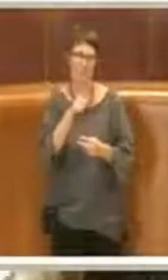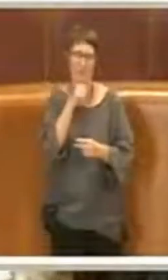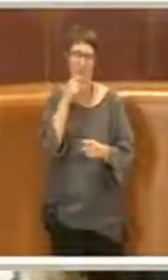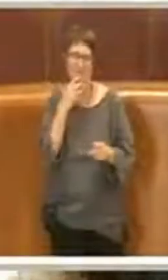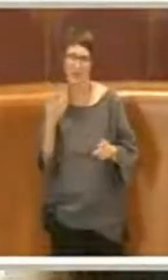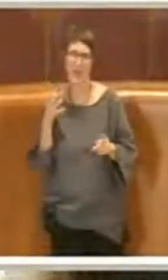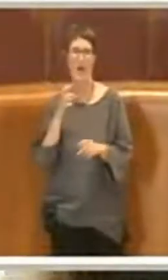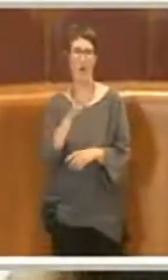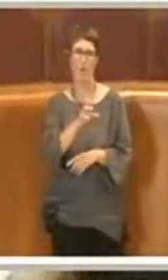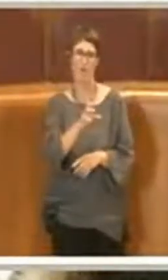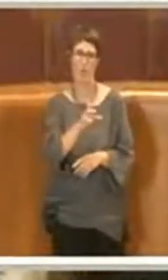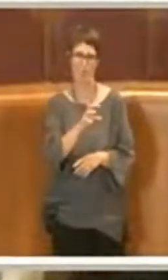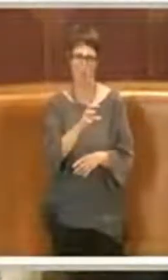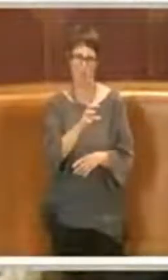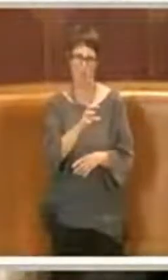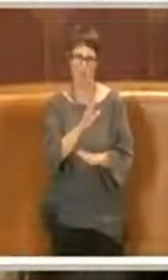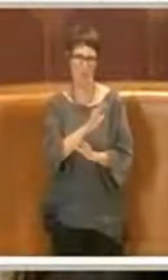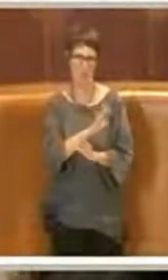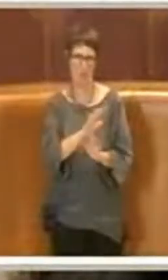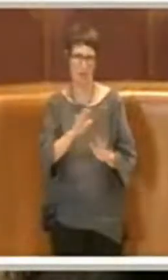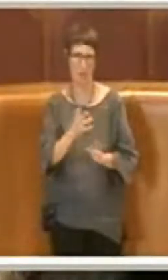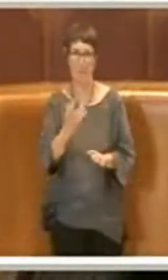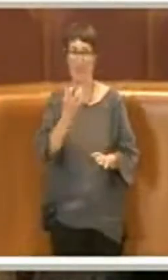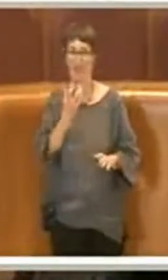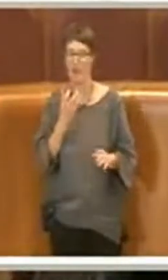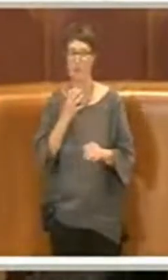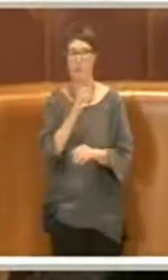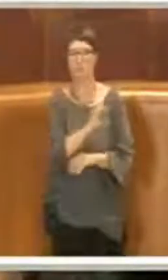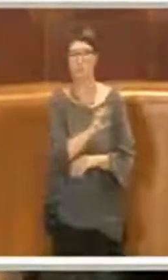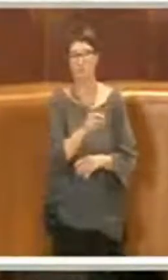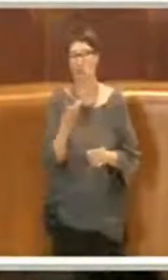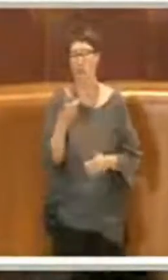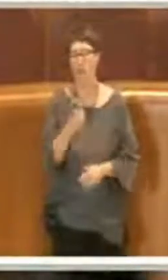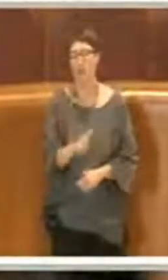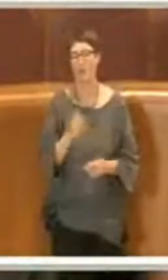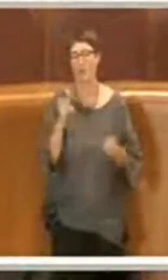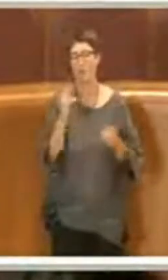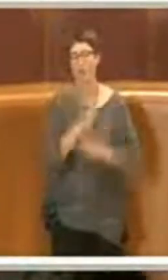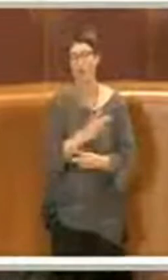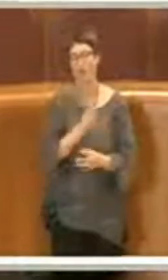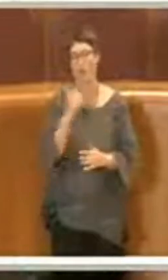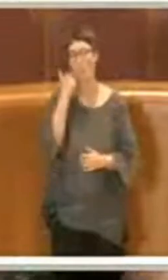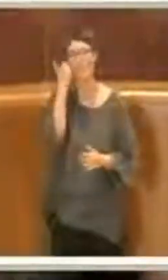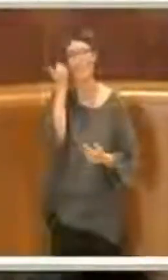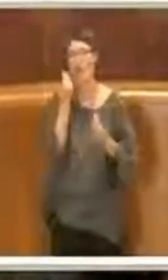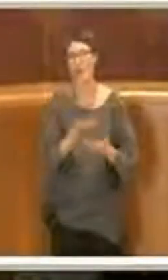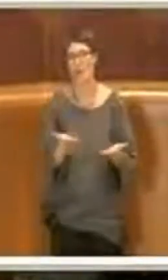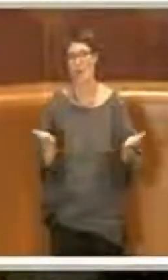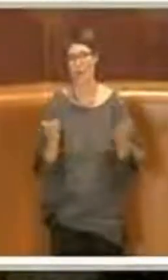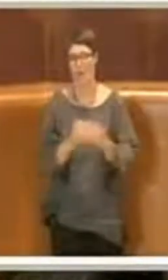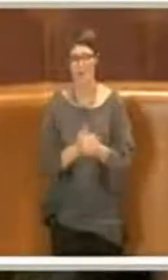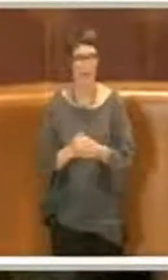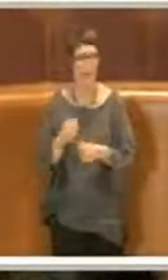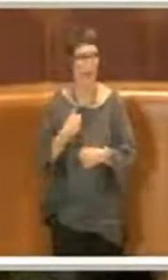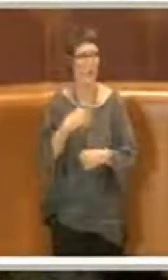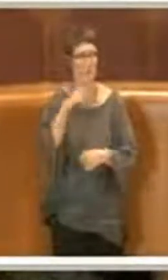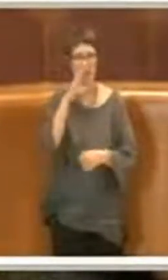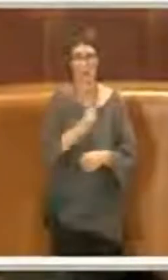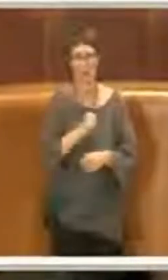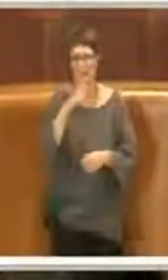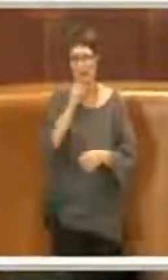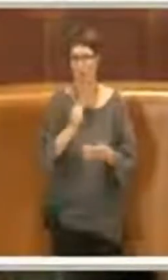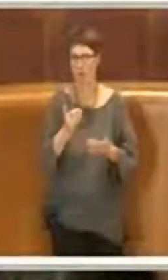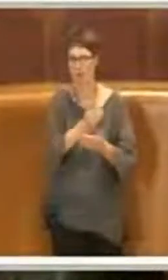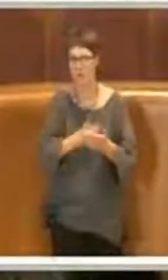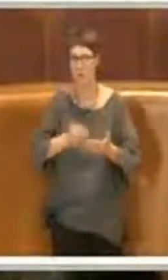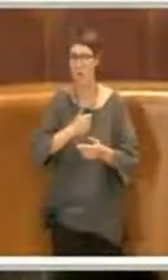proprio con la ricevuta di ritorno, perché siete veramente indecenti. Io capisco tutto, ma dire che non c'è stata